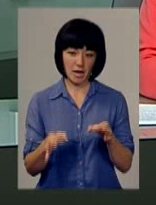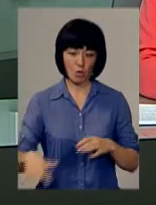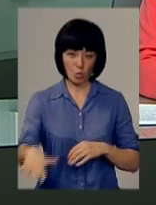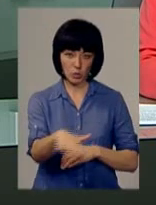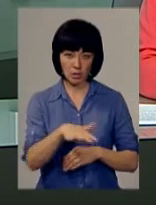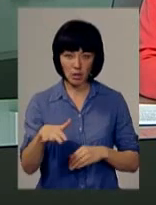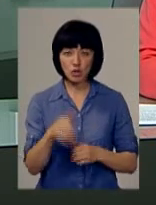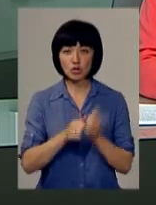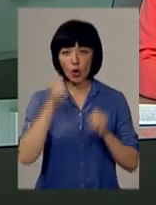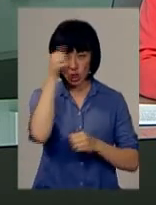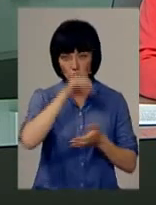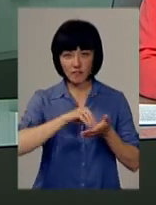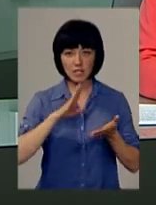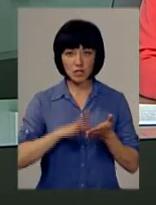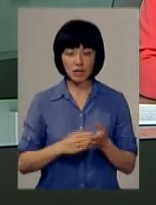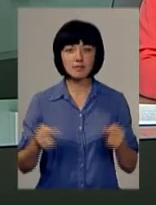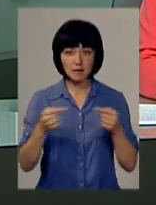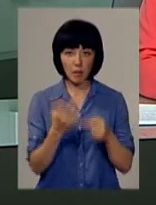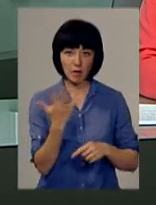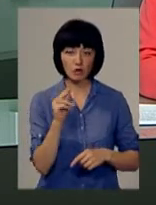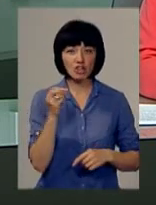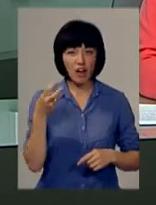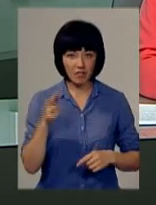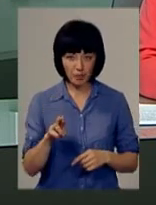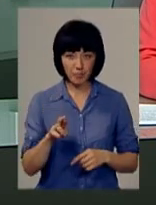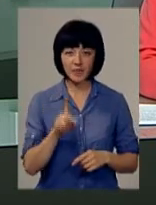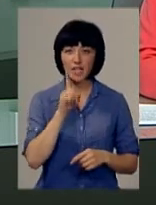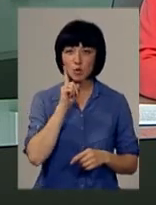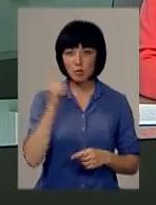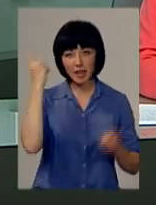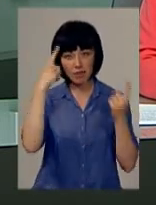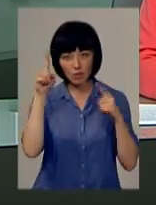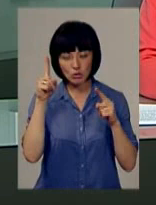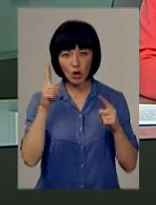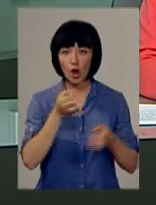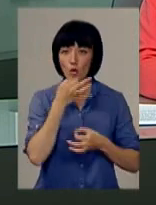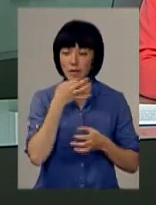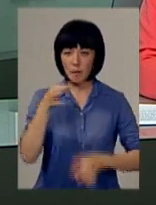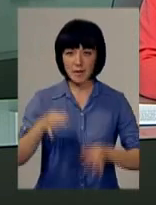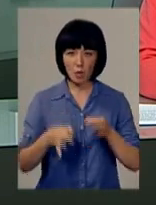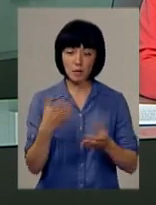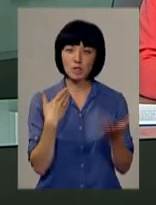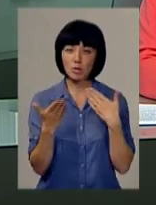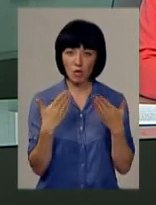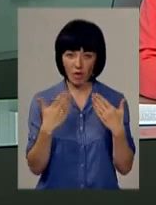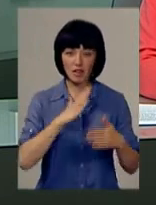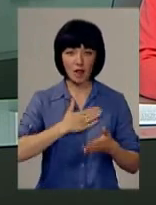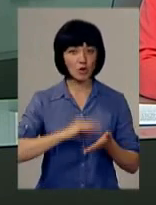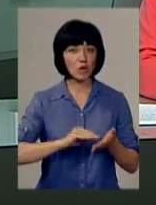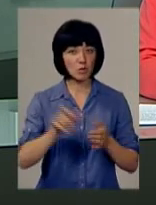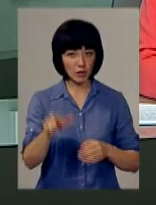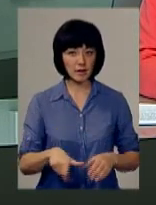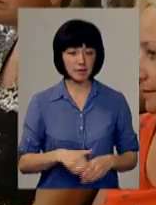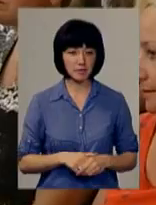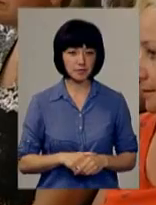середовища, який щорічно визначають саме 5 червня. Із юними та творчими любителями природи поспілкувалася Світлана